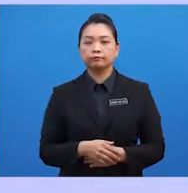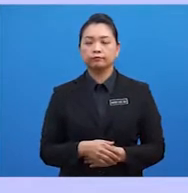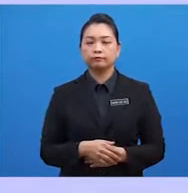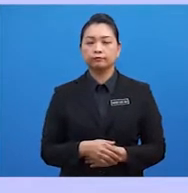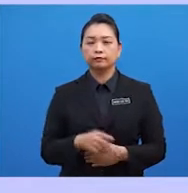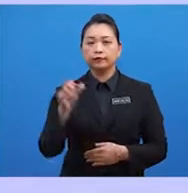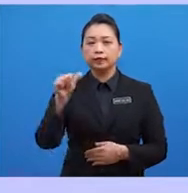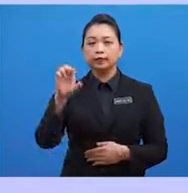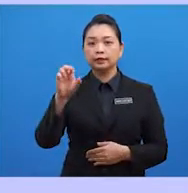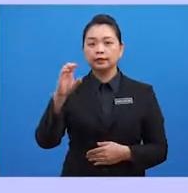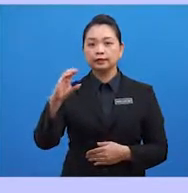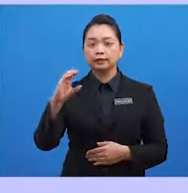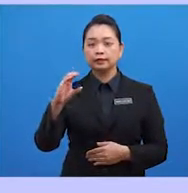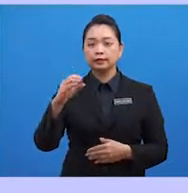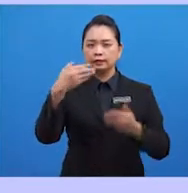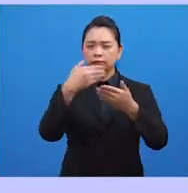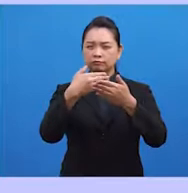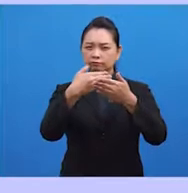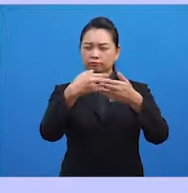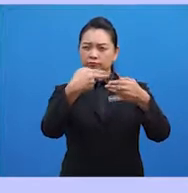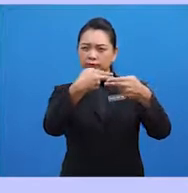menjelang tahun 2015.